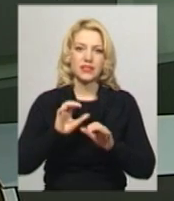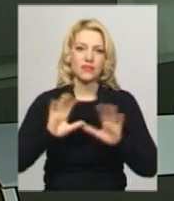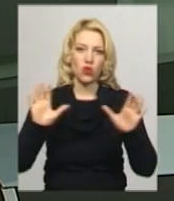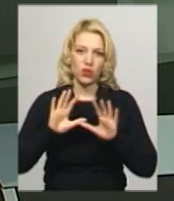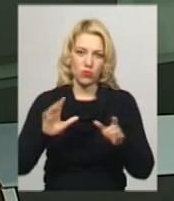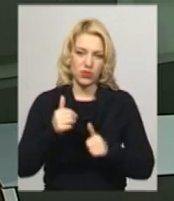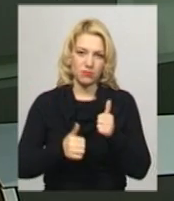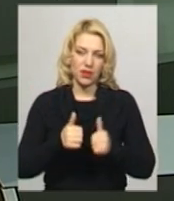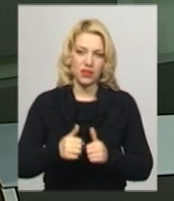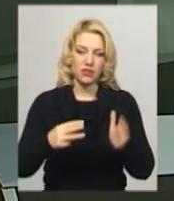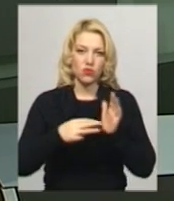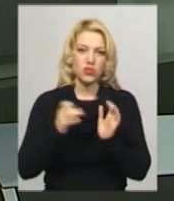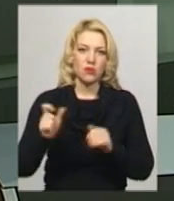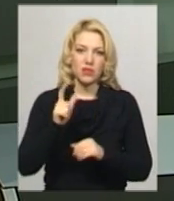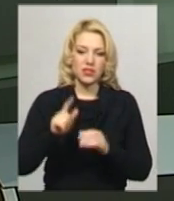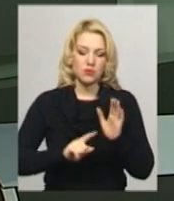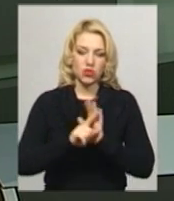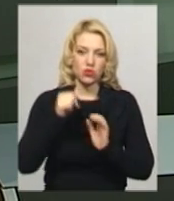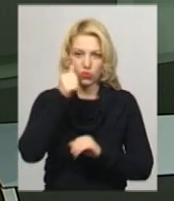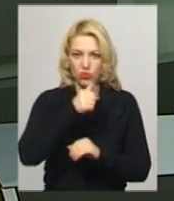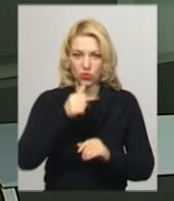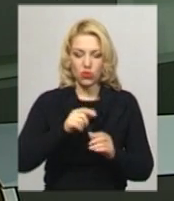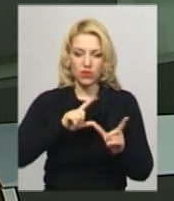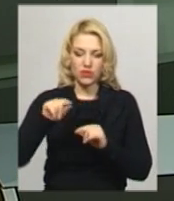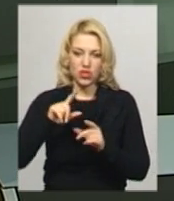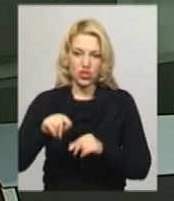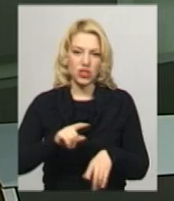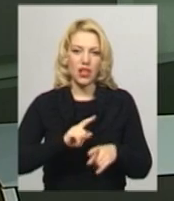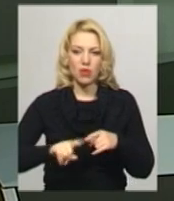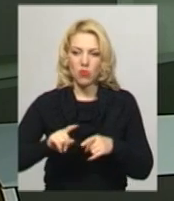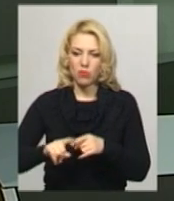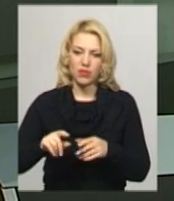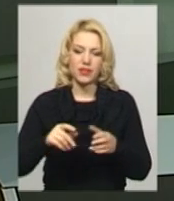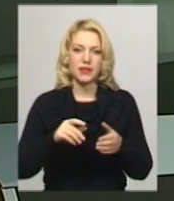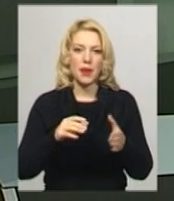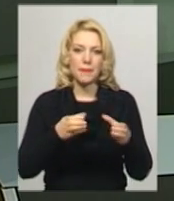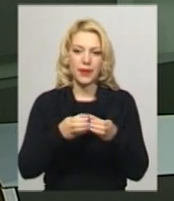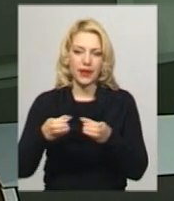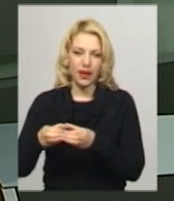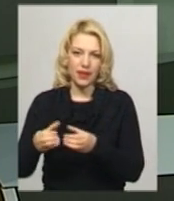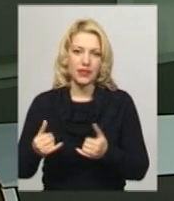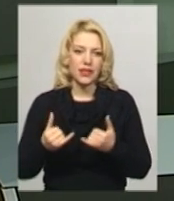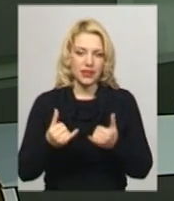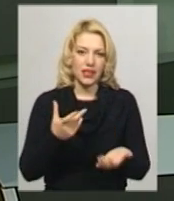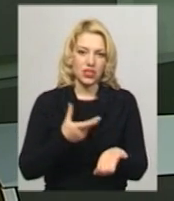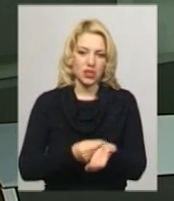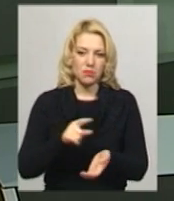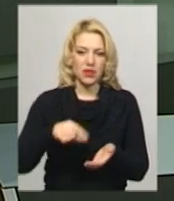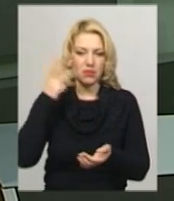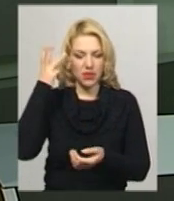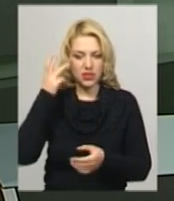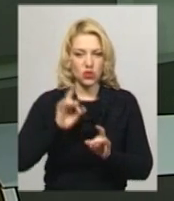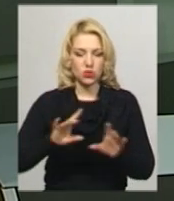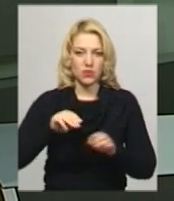Вісім разів з початку року виїжджали мобільні бригади для щеплення в місті Хмельницькому, розповідає начальник міського управління охорони здоров'я Борис